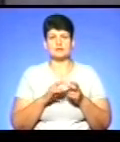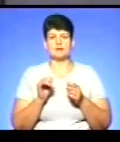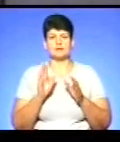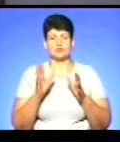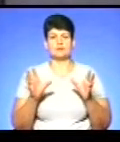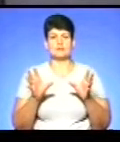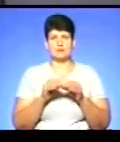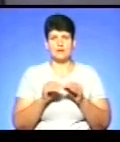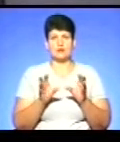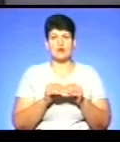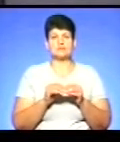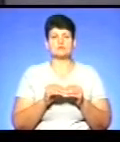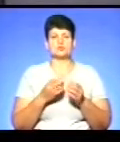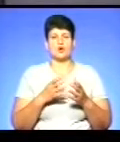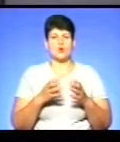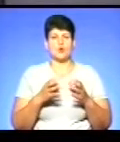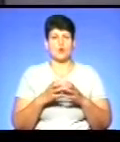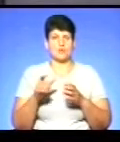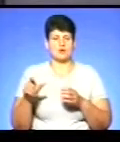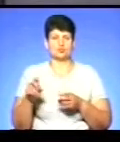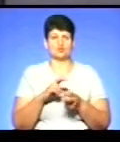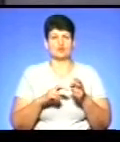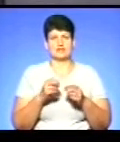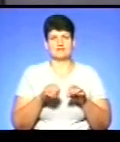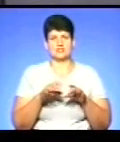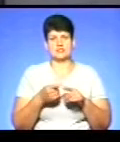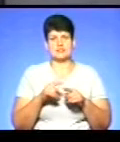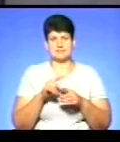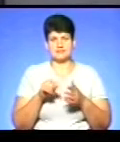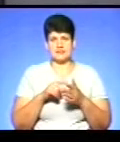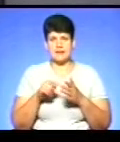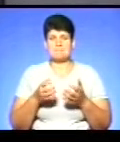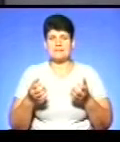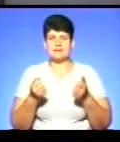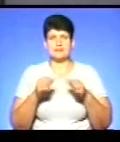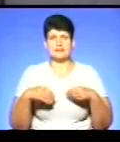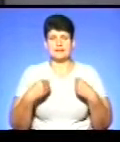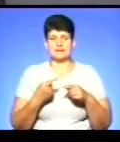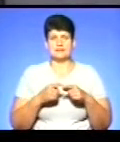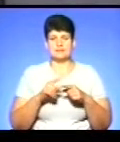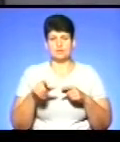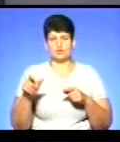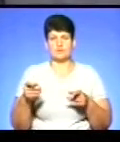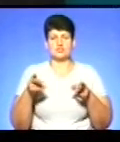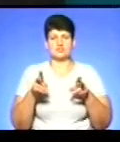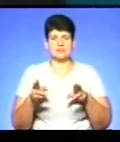спільно, громадою, з владою шукати, якось вирішити ці питання, підтримати і не дати тим людям залишитися без